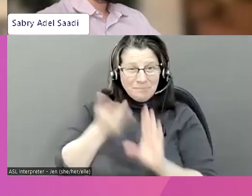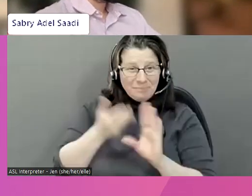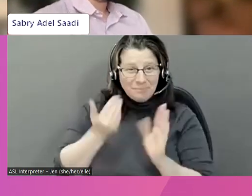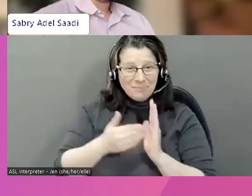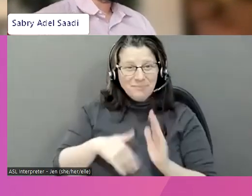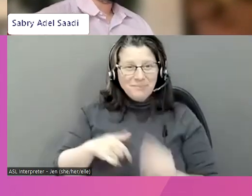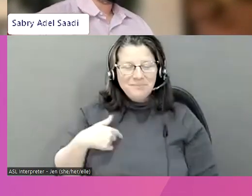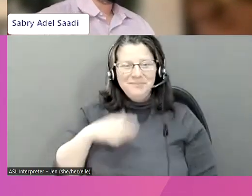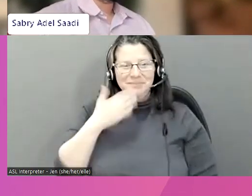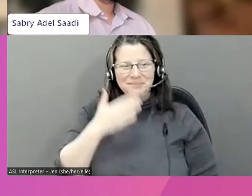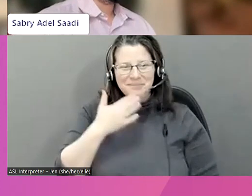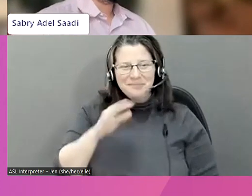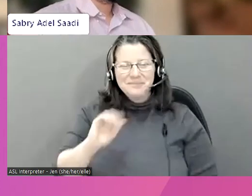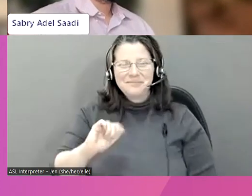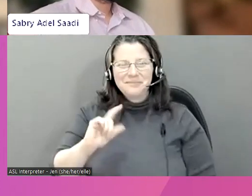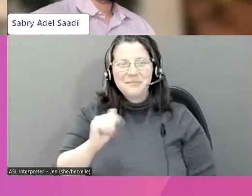lance. C'est Christopher.